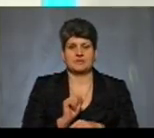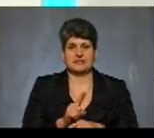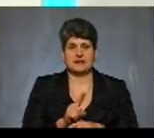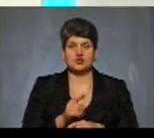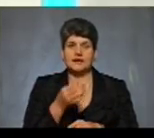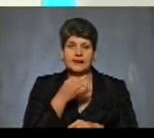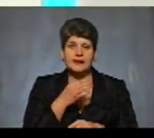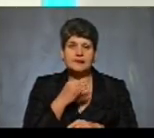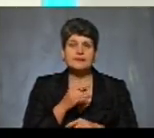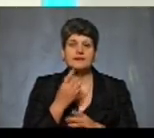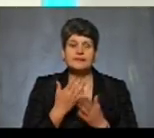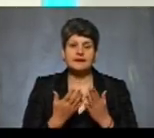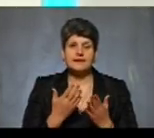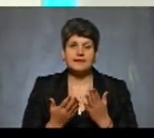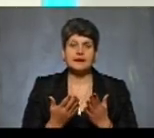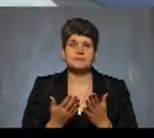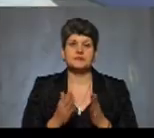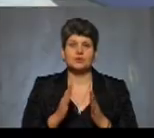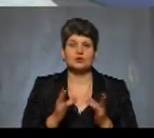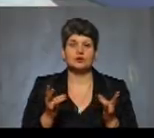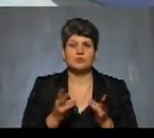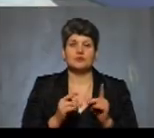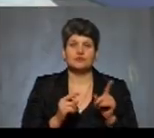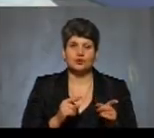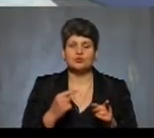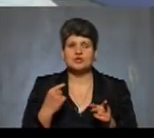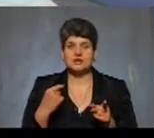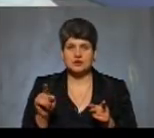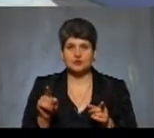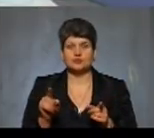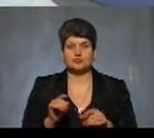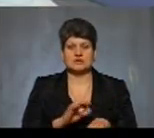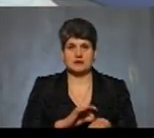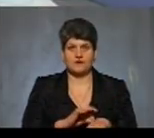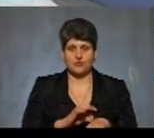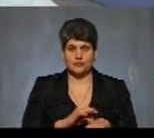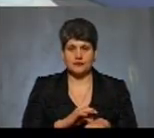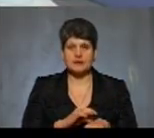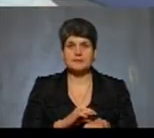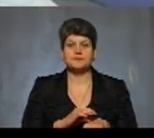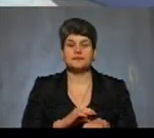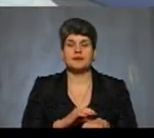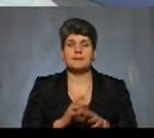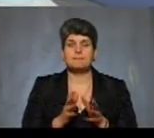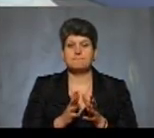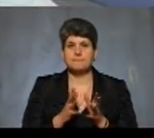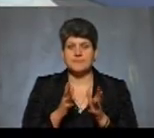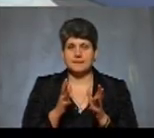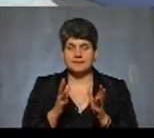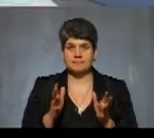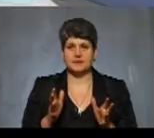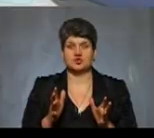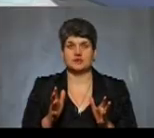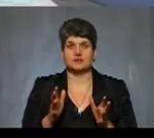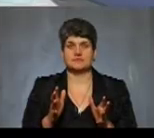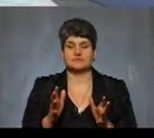засіб, який безпосередньо буде необхідний при тому чи іншому захворенні. Тому що ми, ну, все-таки, більшість народу, вони ж